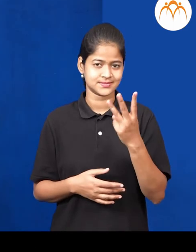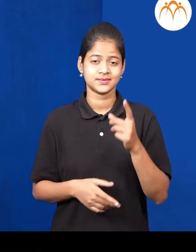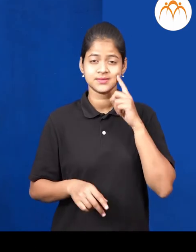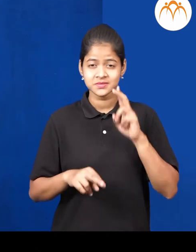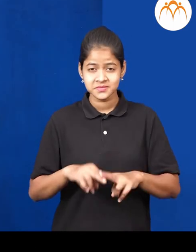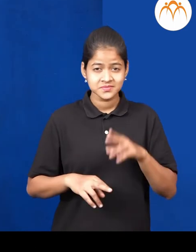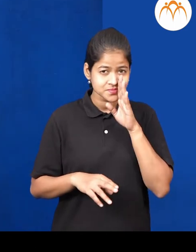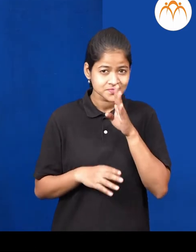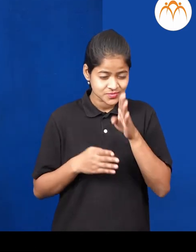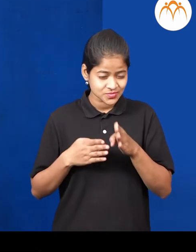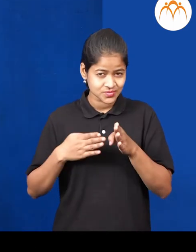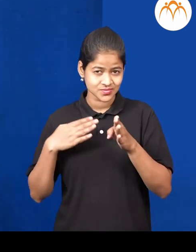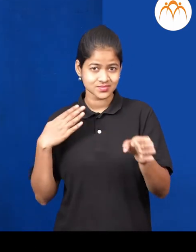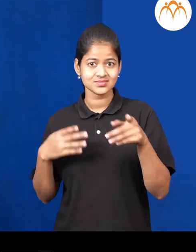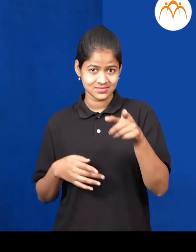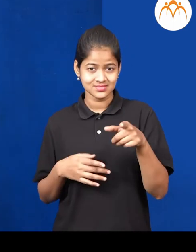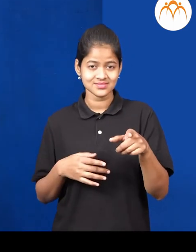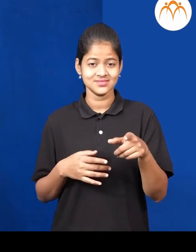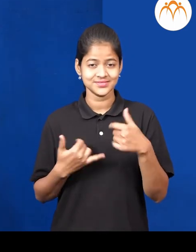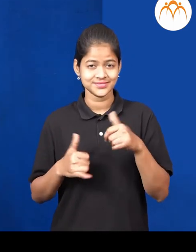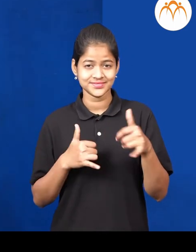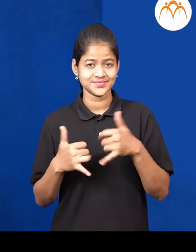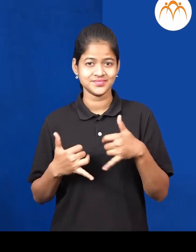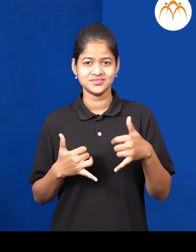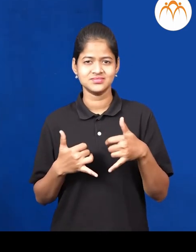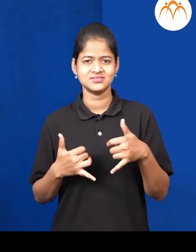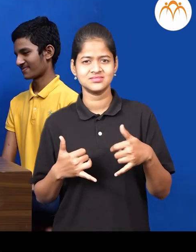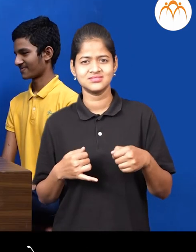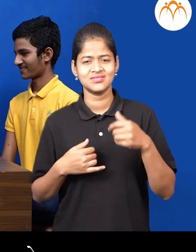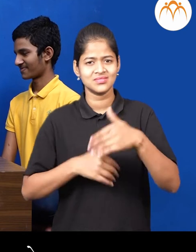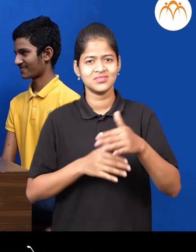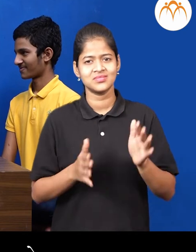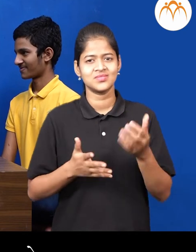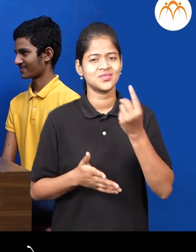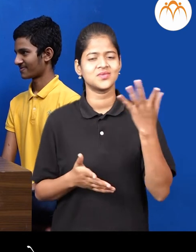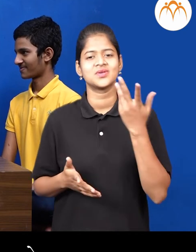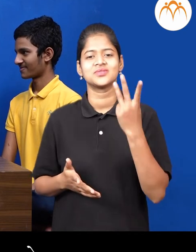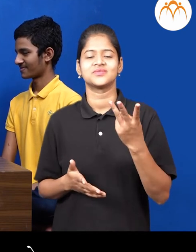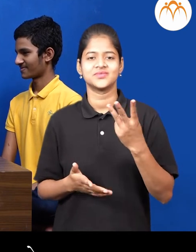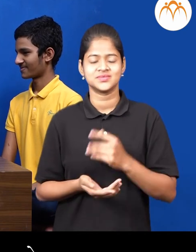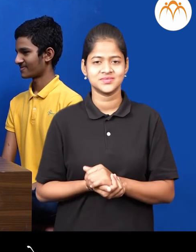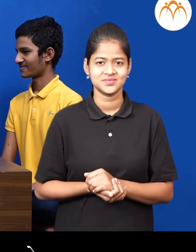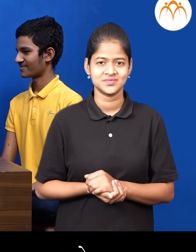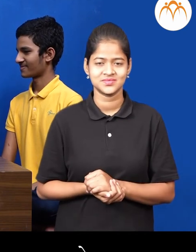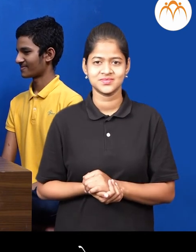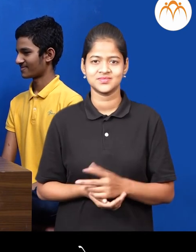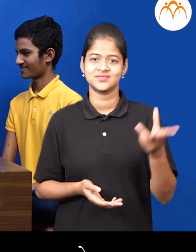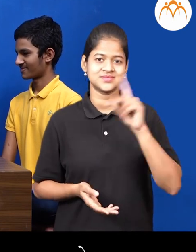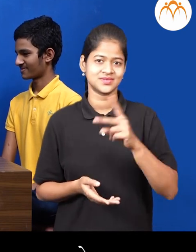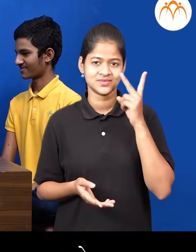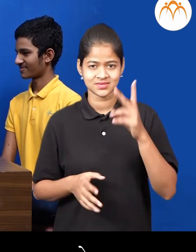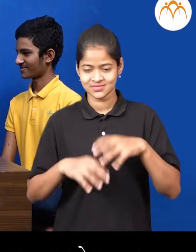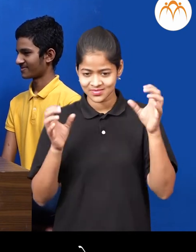म, आता आपणा सकरुया, परच सगी खेली बहर काड़ुया. आणि यहार डब्यात आगड़ीचे सगर सामाद. यहार